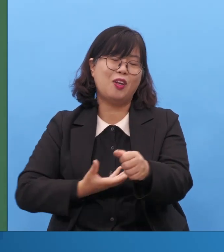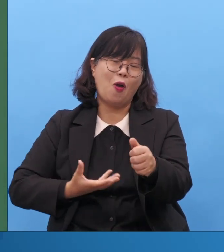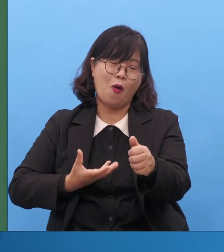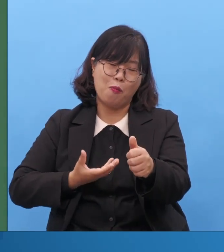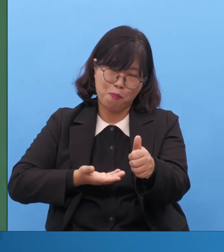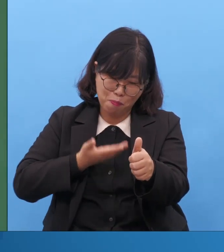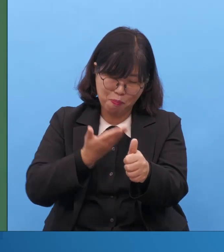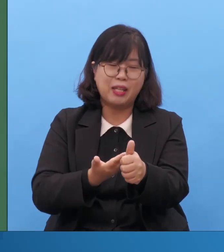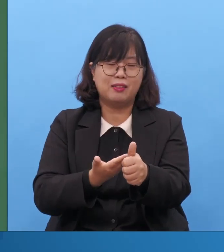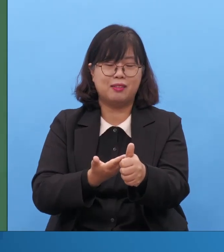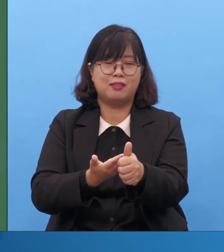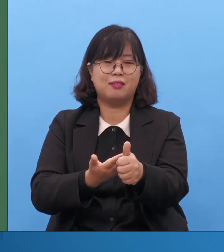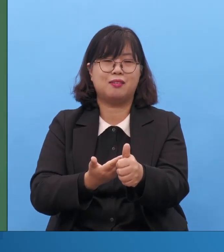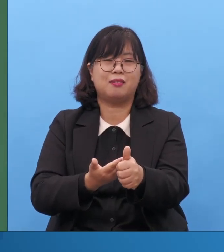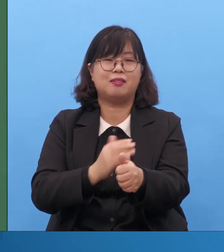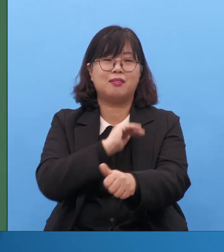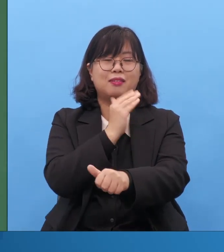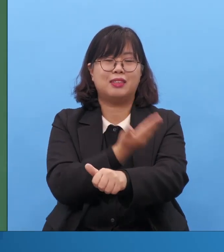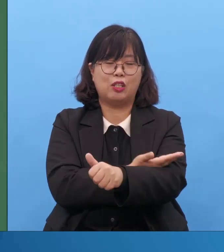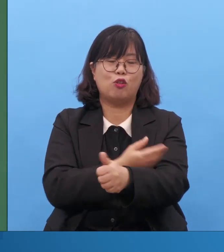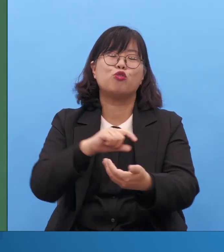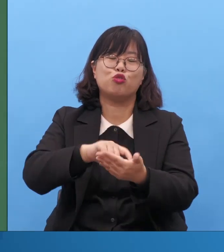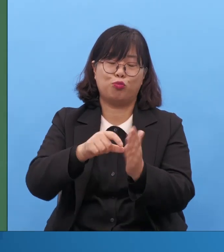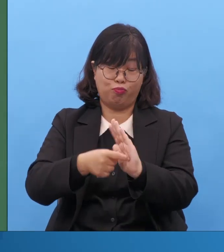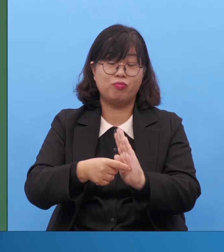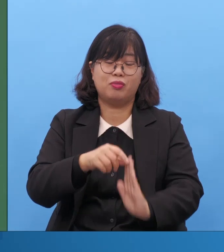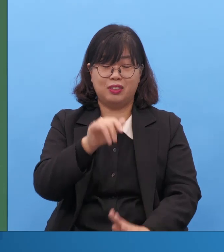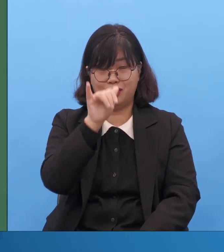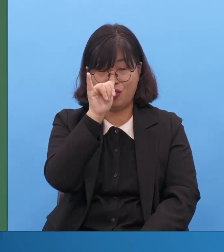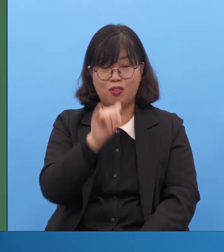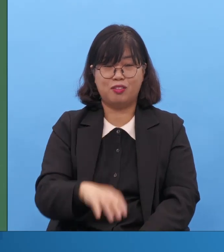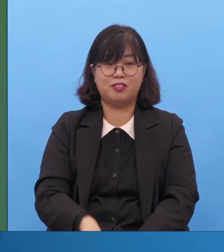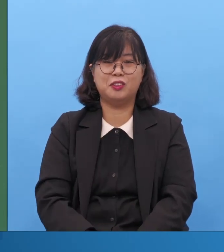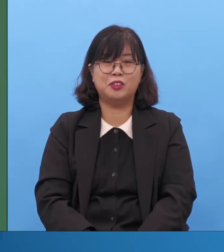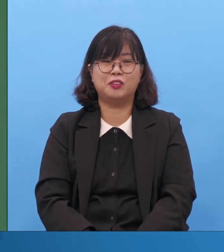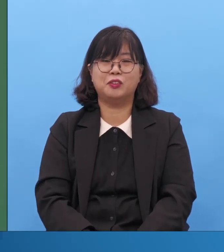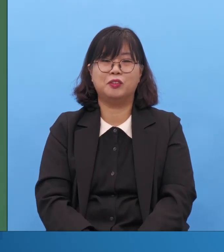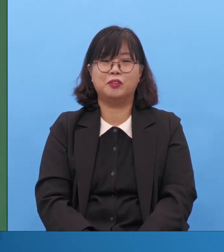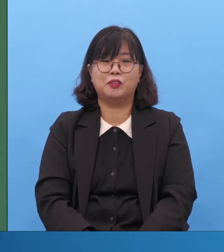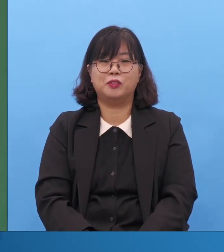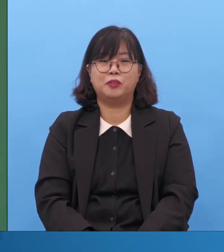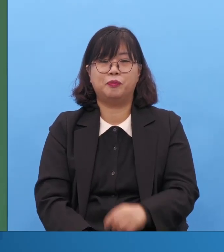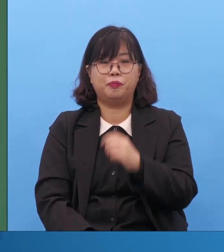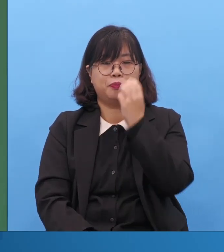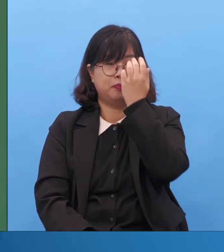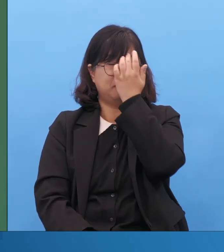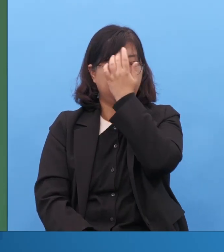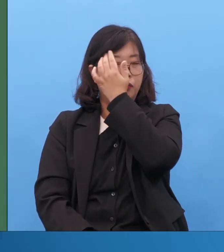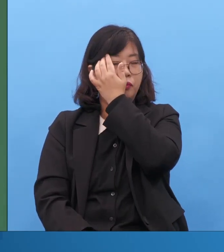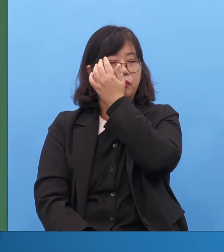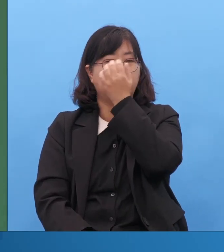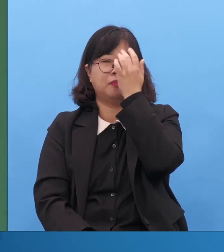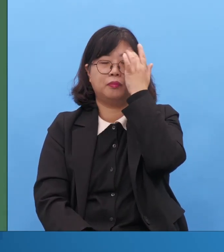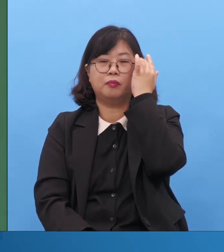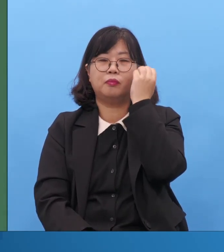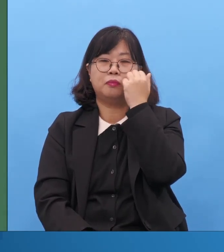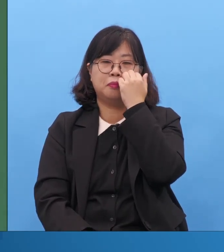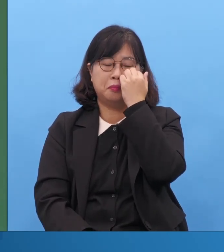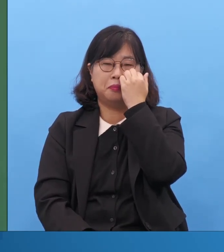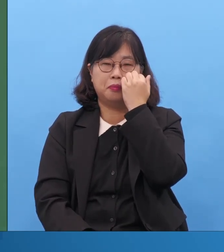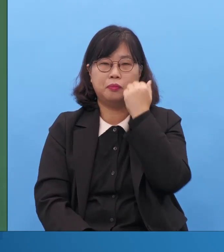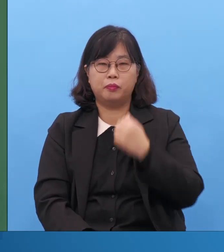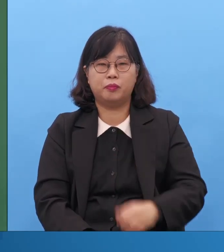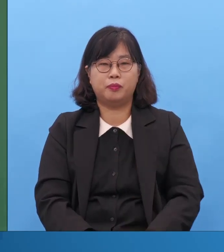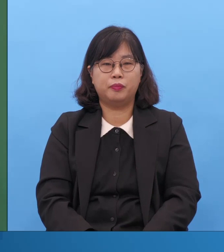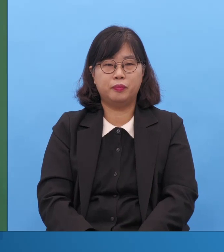바리새인들은 직장이 좋아서 나라 망하든지 말든지 바리새인 직장이 괜찮아요 그렇기